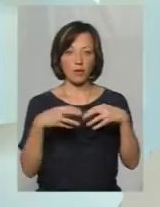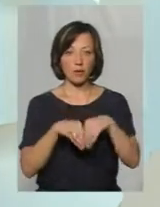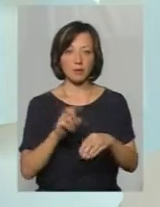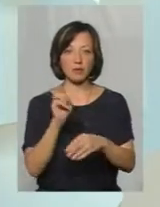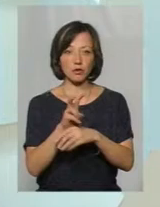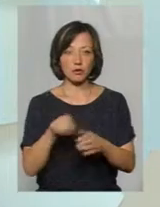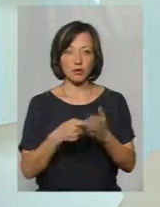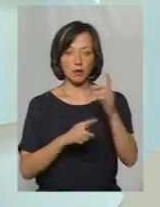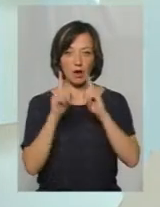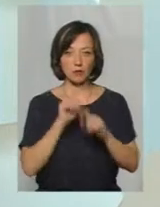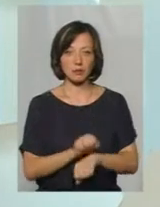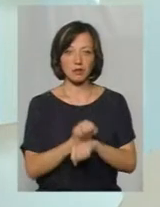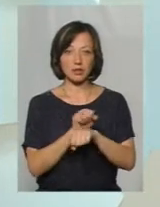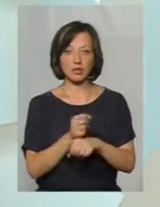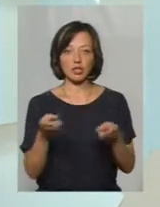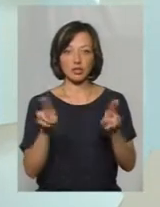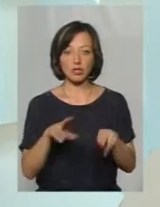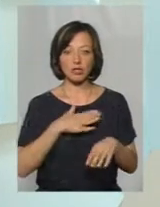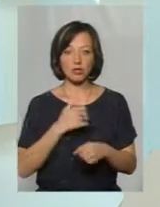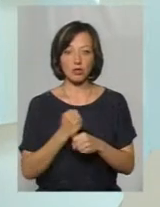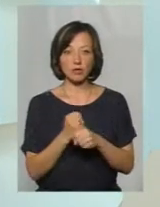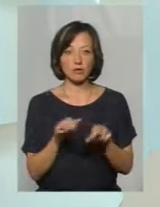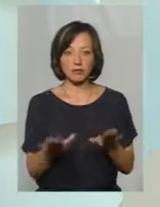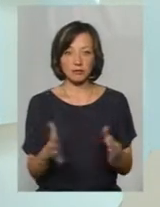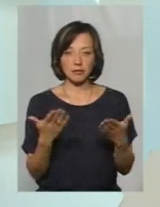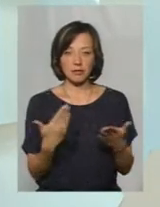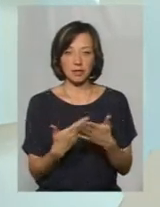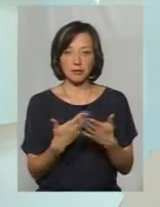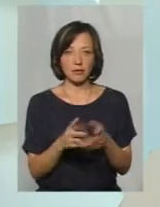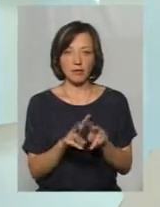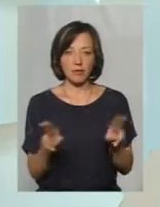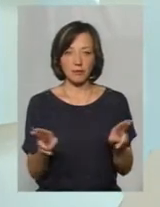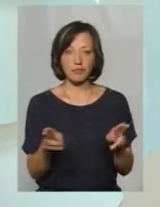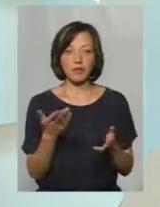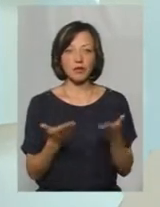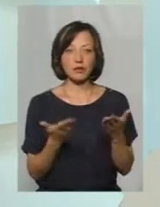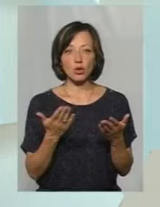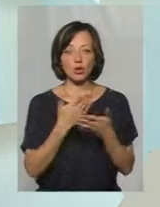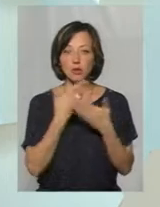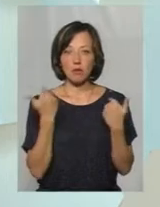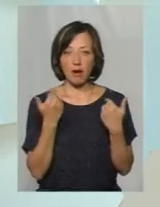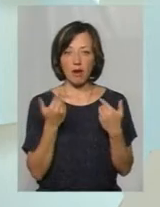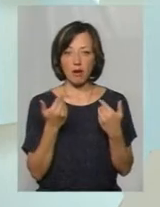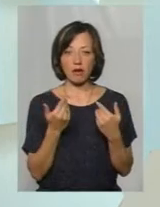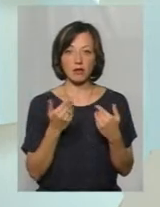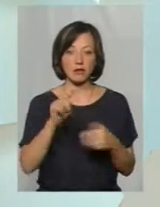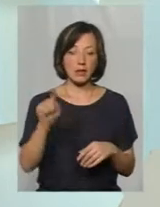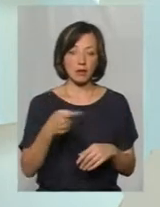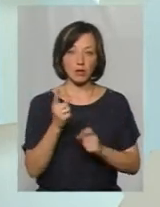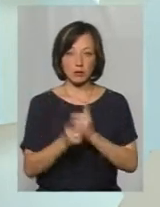підміську раду з мітингом, залишить там наші робочі місця, ну, щось таке. Якщо немає запиту на зміни,